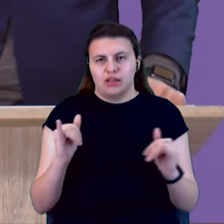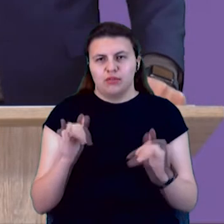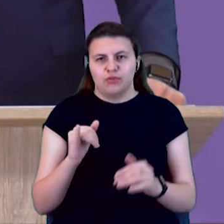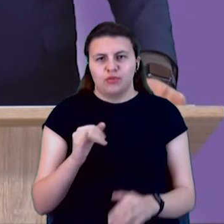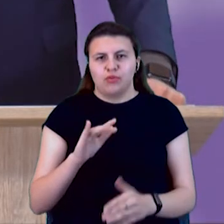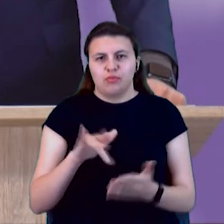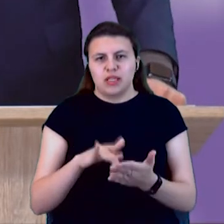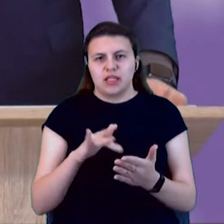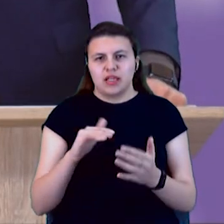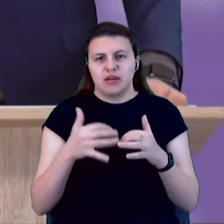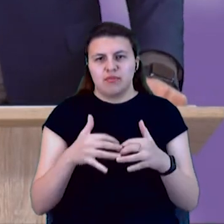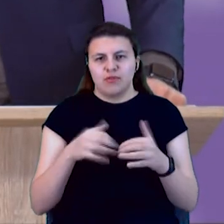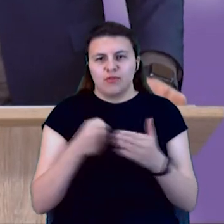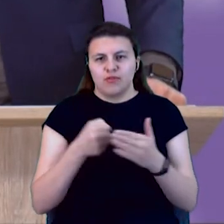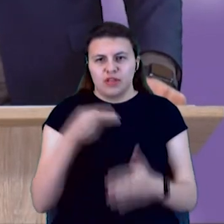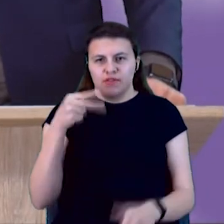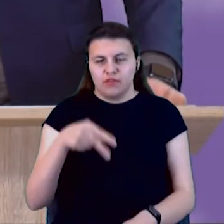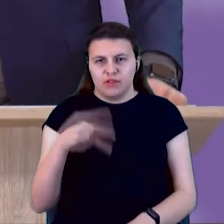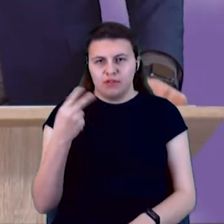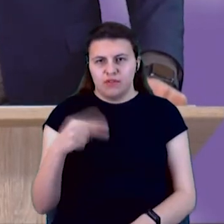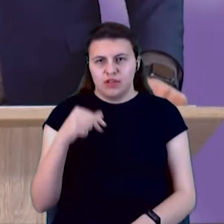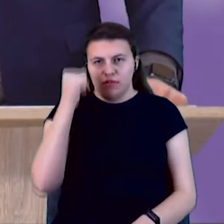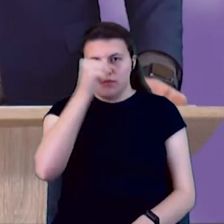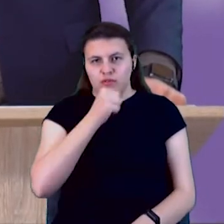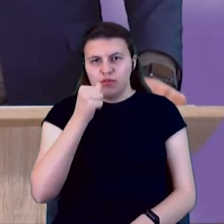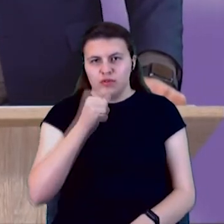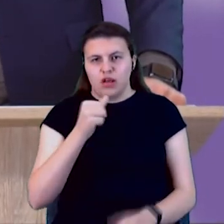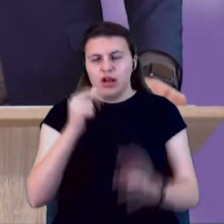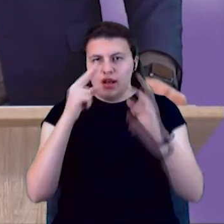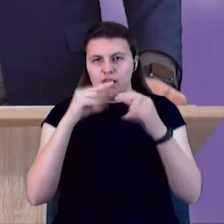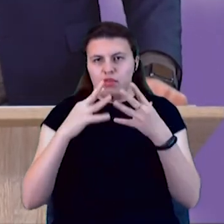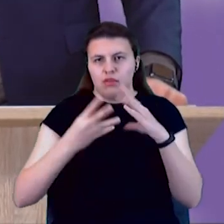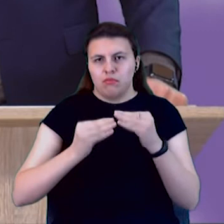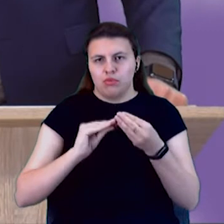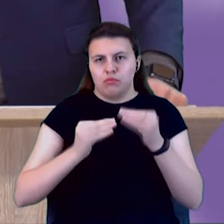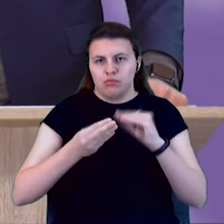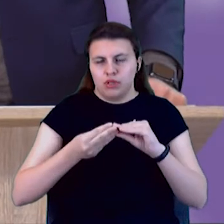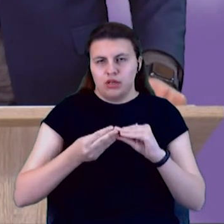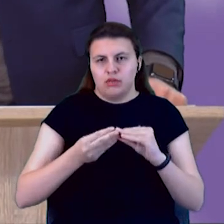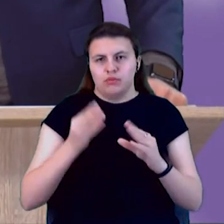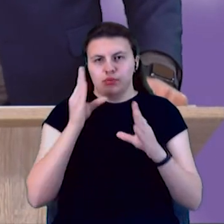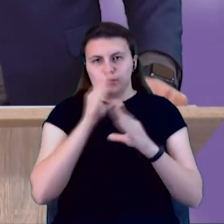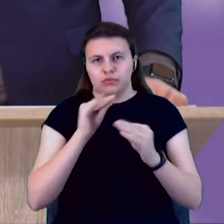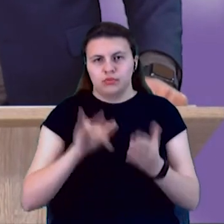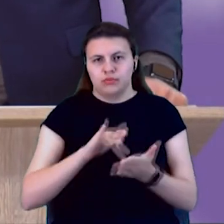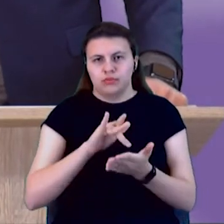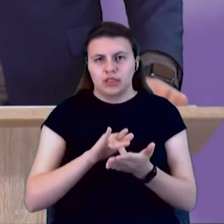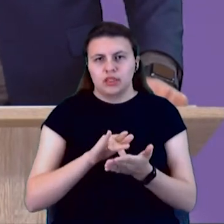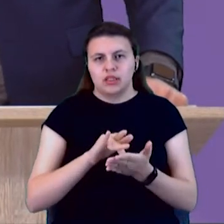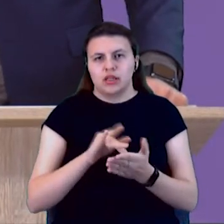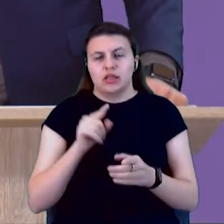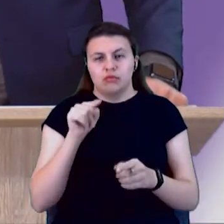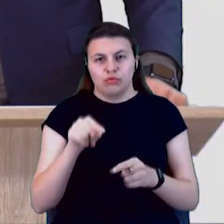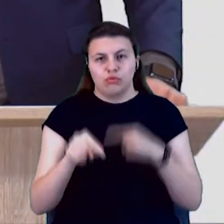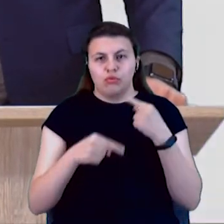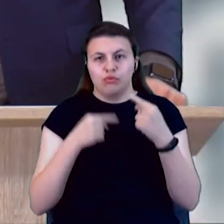року є свот-аналіз проблем і успіхів міста, в тому числі. І в цьому свот-аналізі мова йде про те,